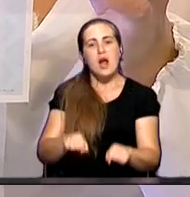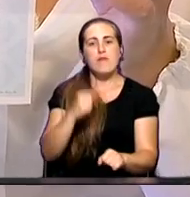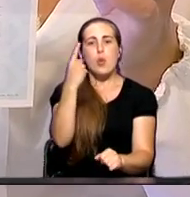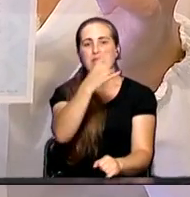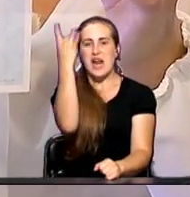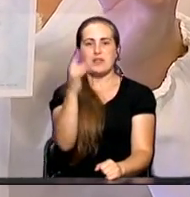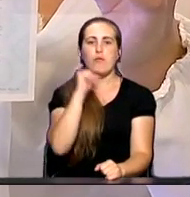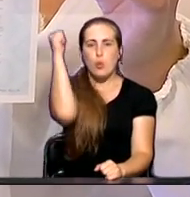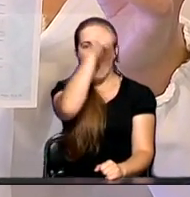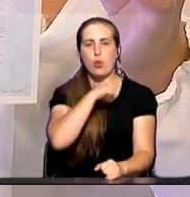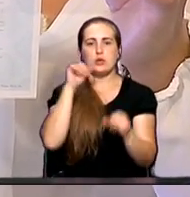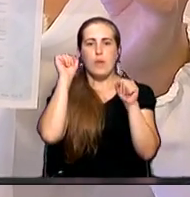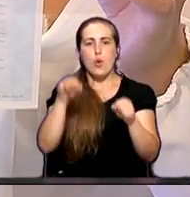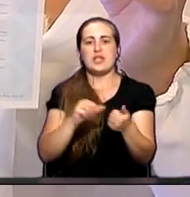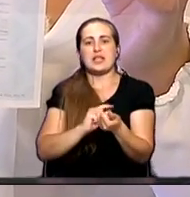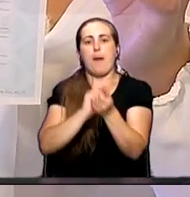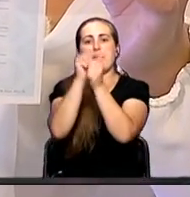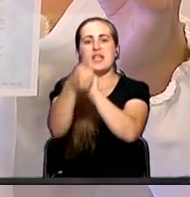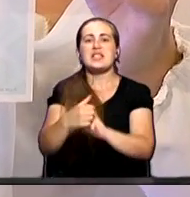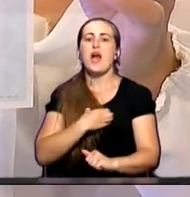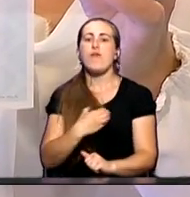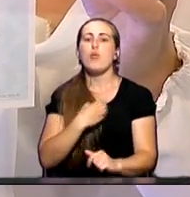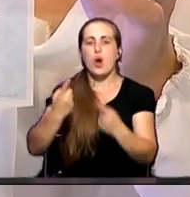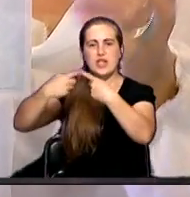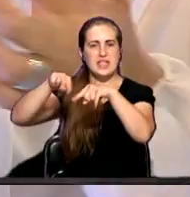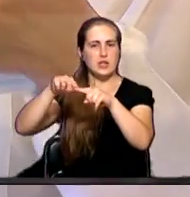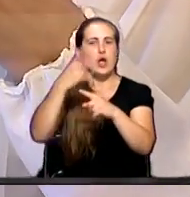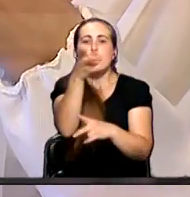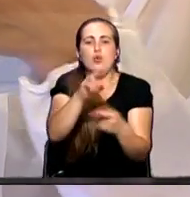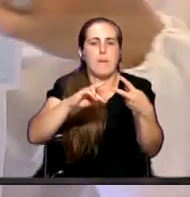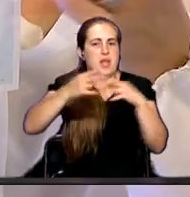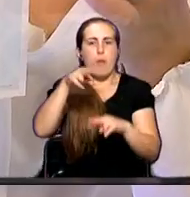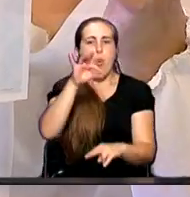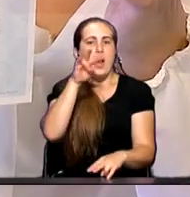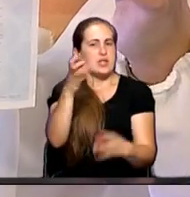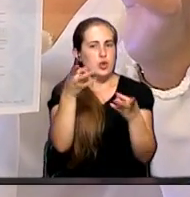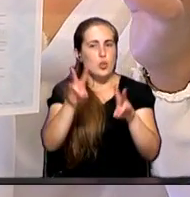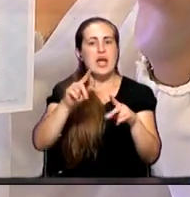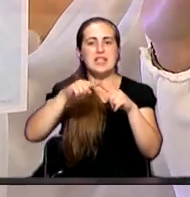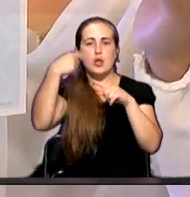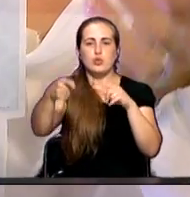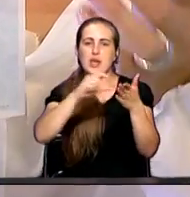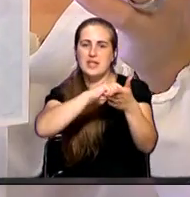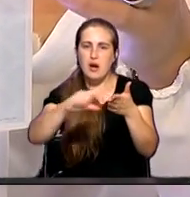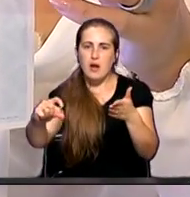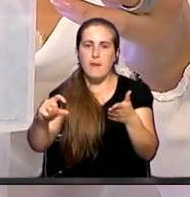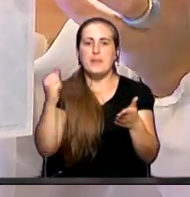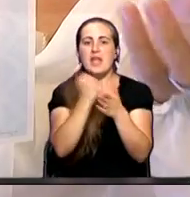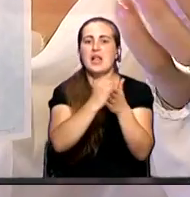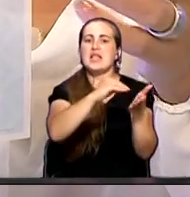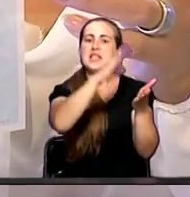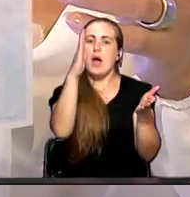один раз в год он может заменить страховую медицинскую организацию. Для этого не нужно менять полис, для этого на следующей строке делаются запись